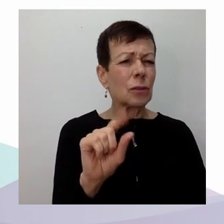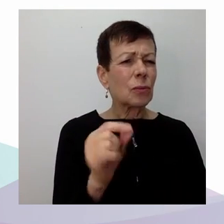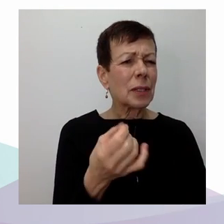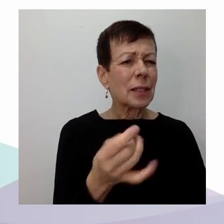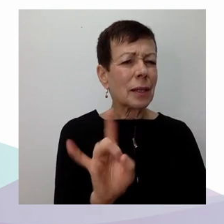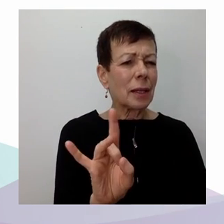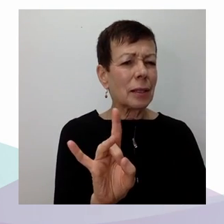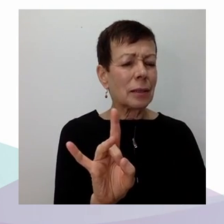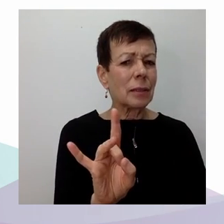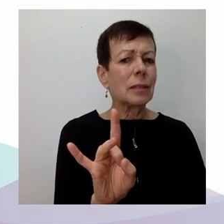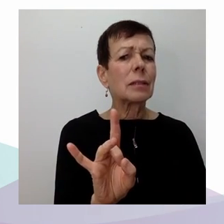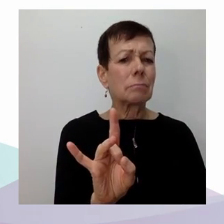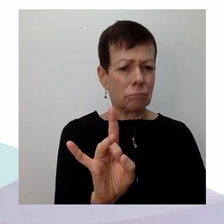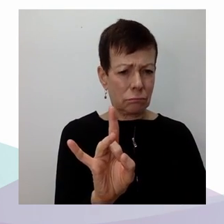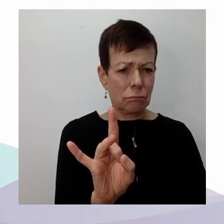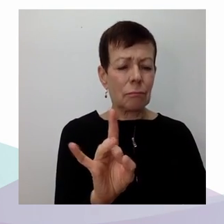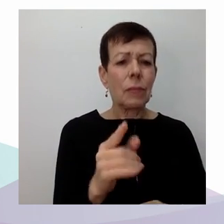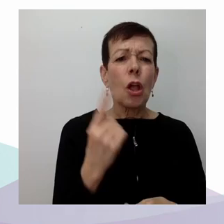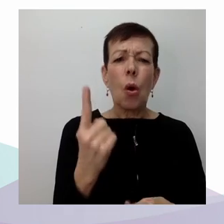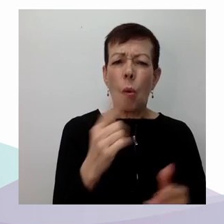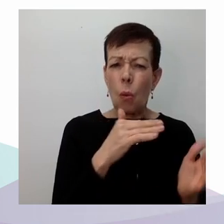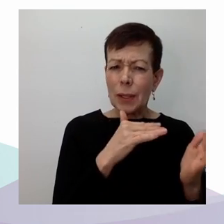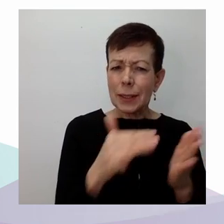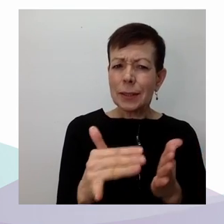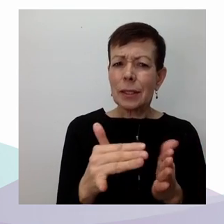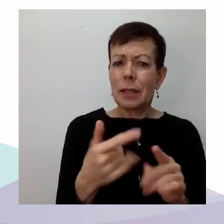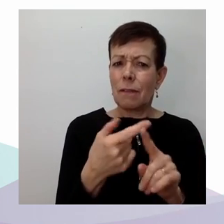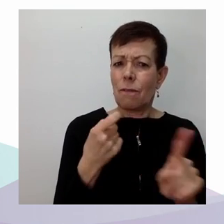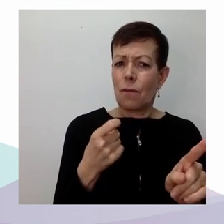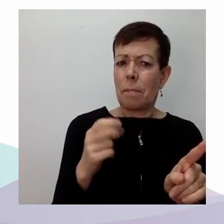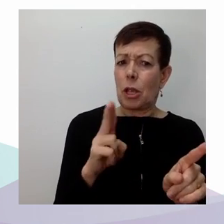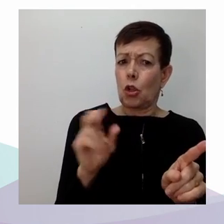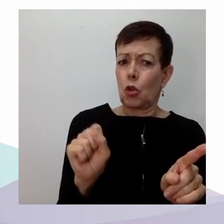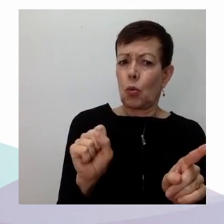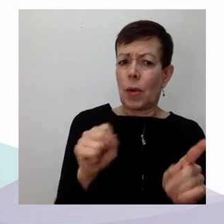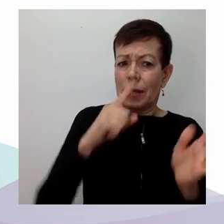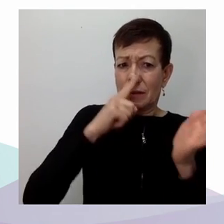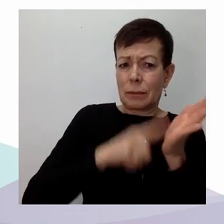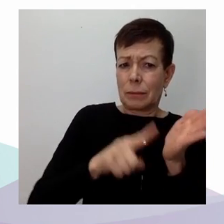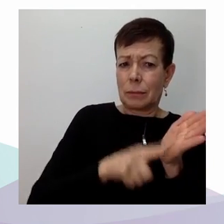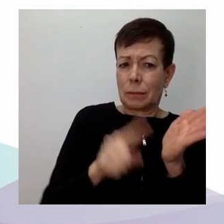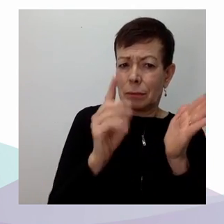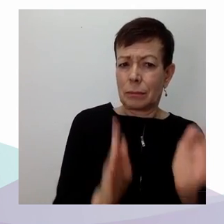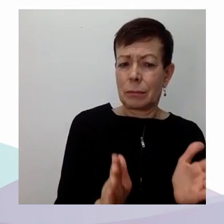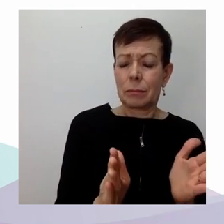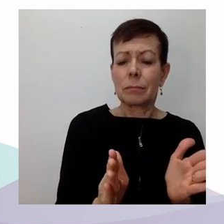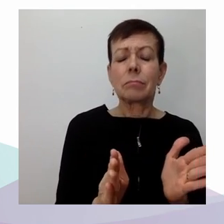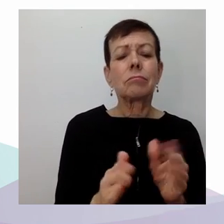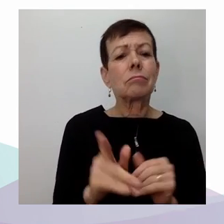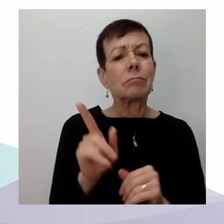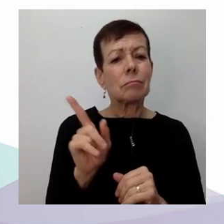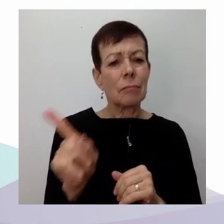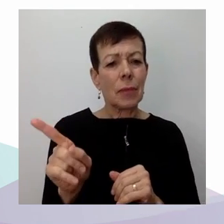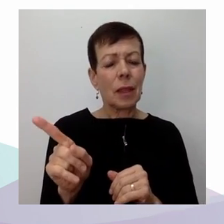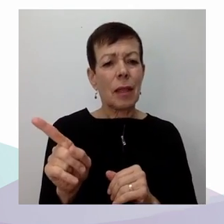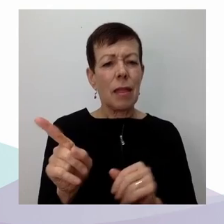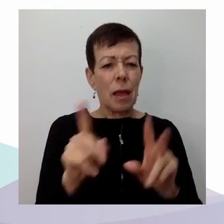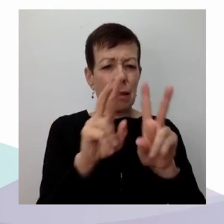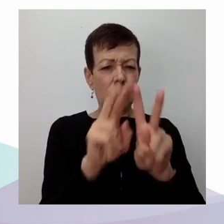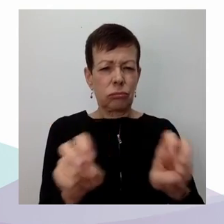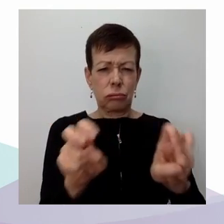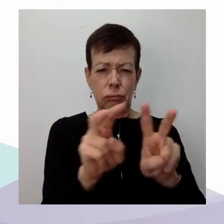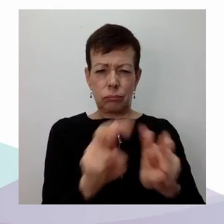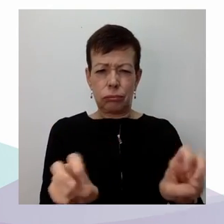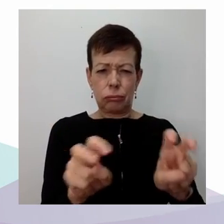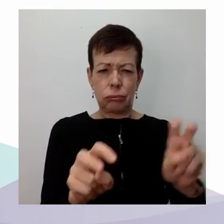chercheurs américains qui ont dénombré le nombre de constitutions à travers le monde qui ont intégré les droits économiques et sociaux. Et c'est